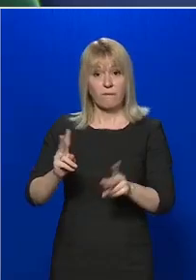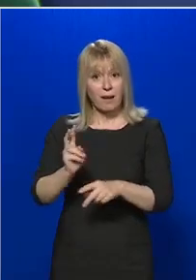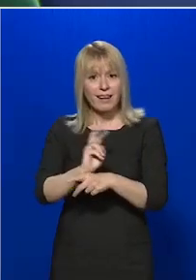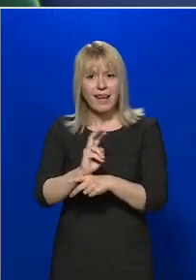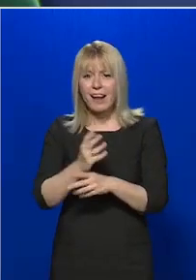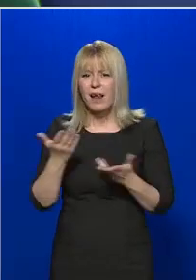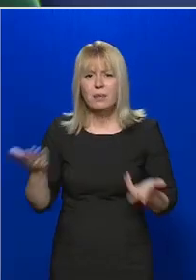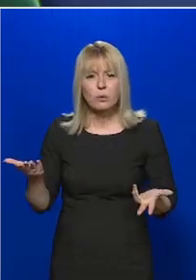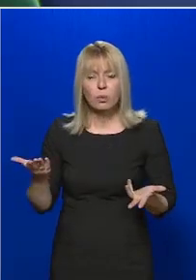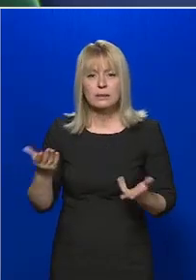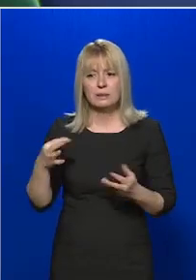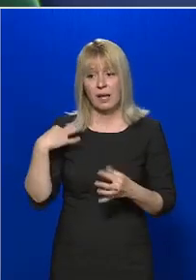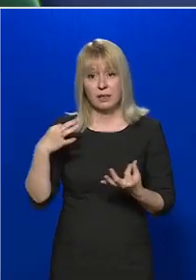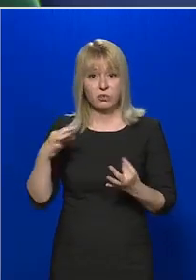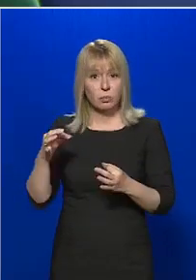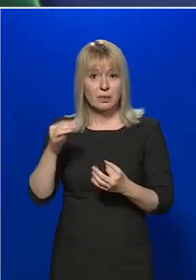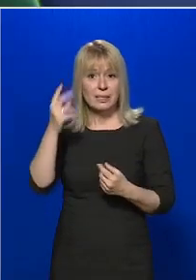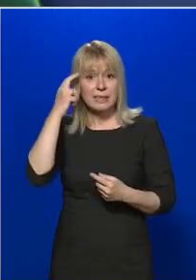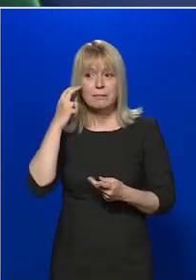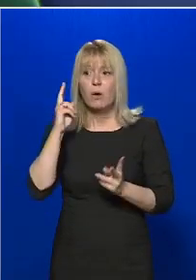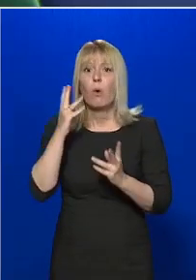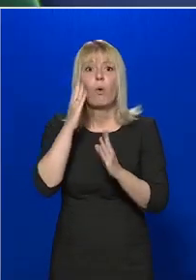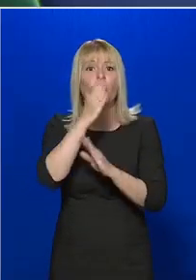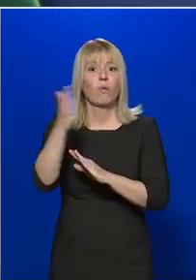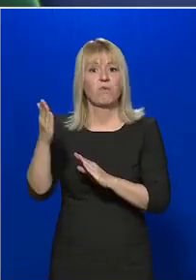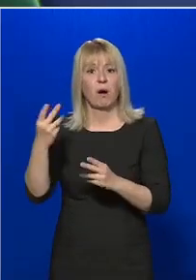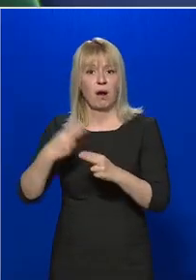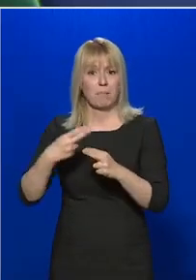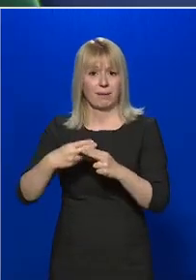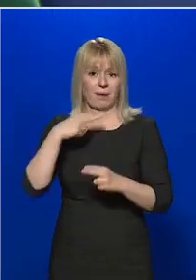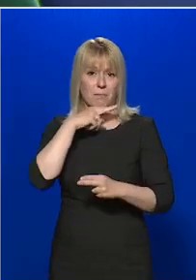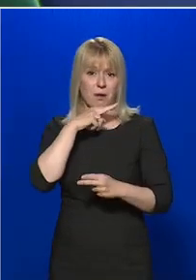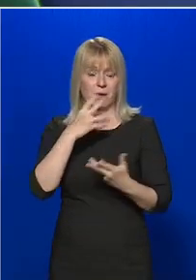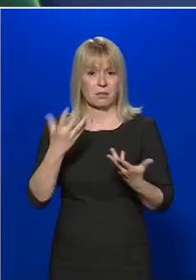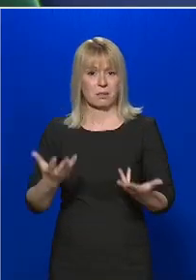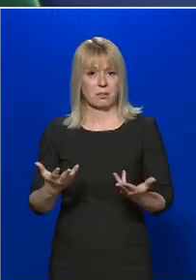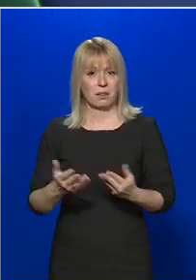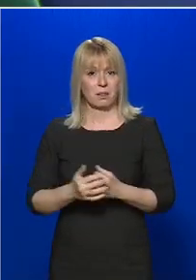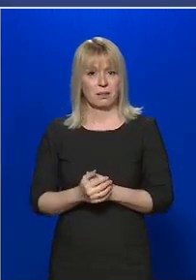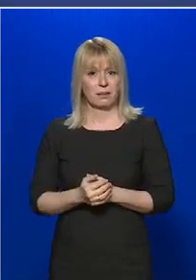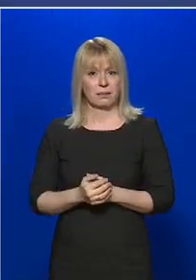egészségügyi intézményeket? Hova fordulhatnak ezek a betegek a panaszaikkal?